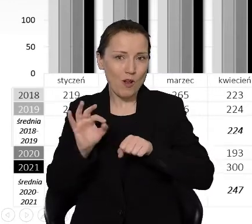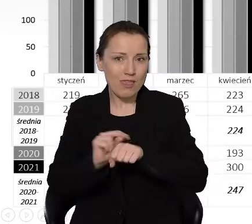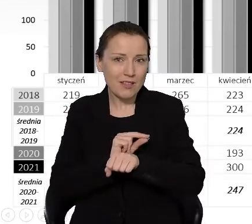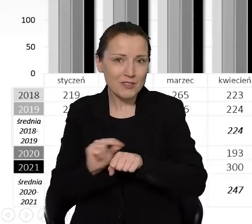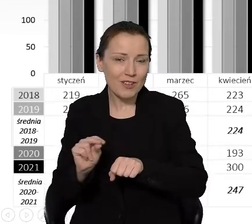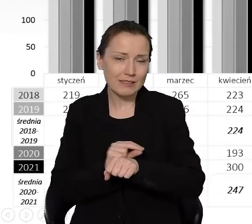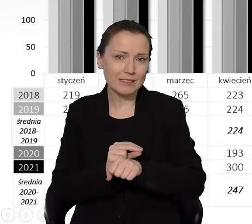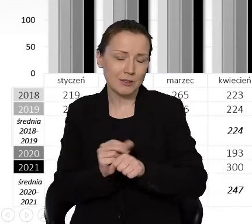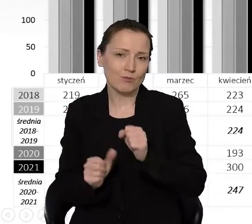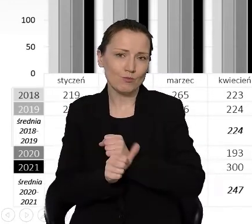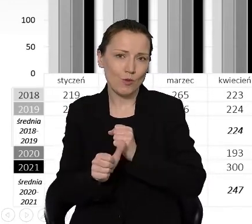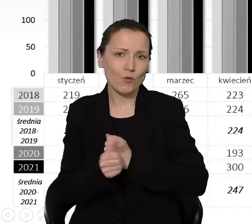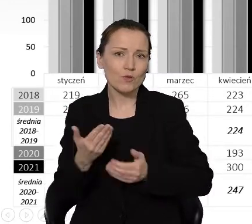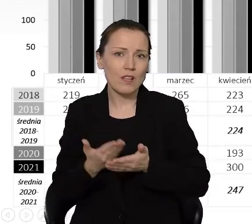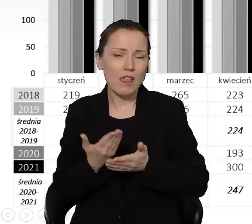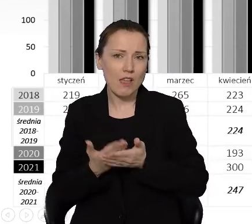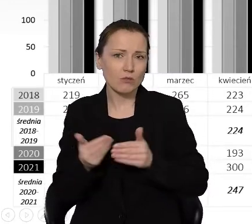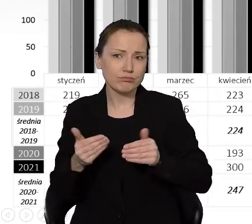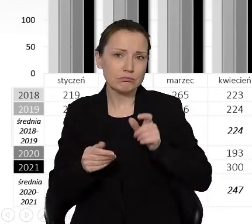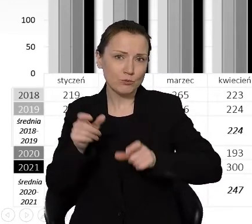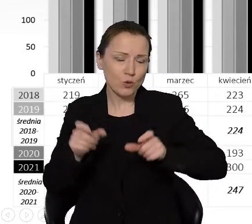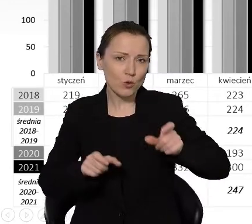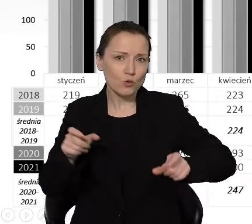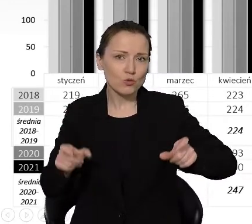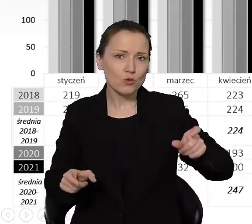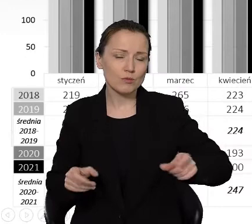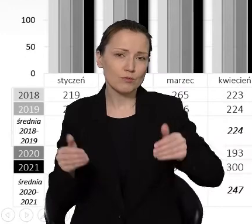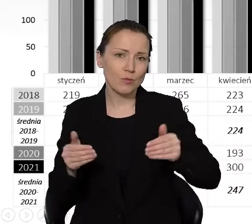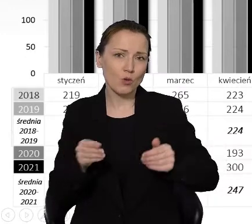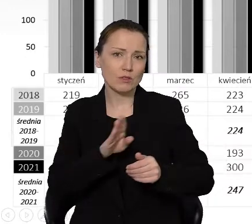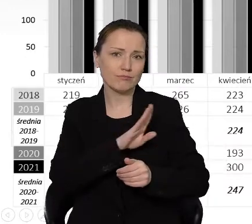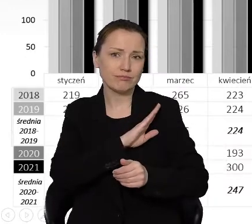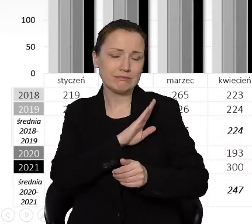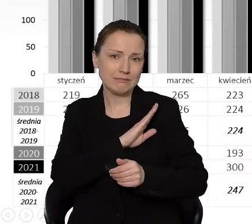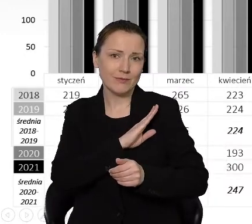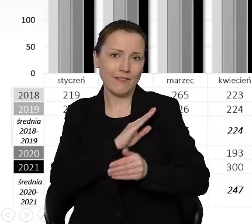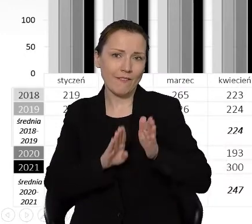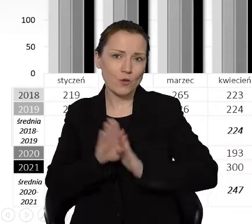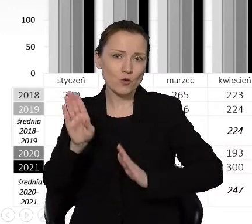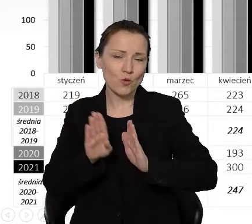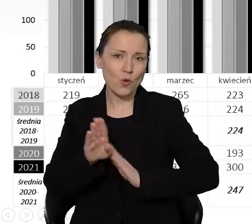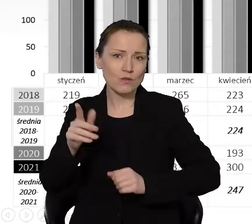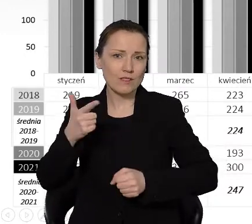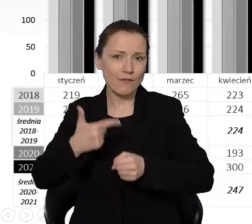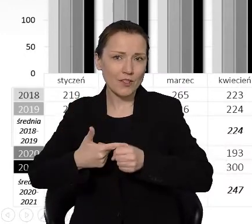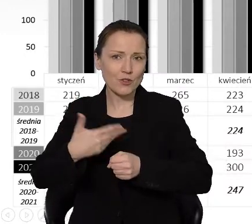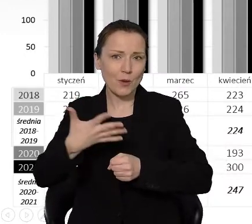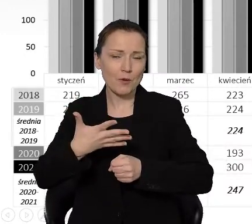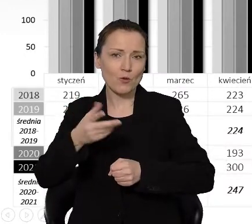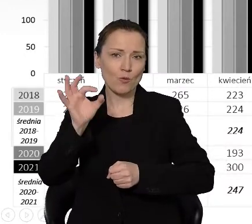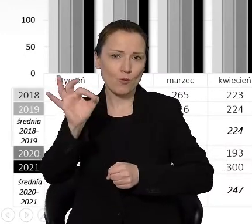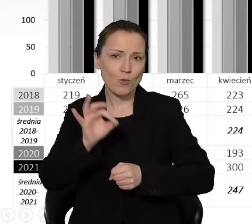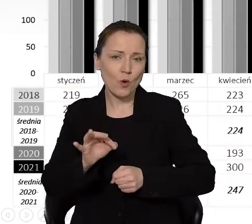że niestety również i to wpływa na ten 25-procentowy w skali całego roku